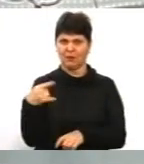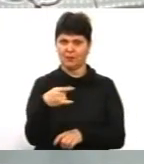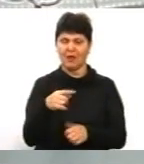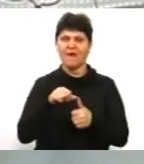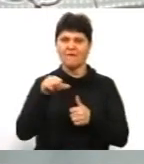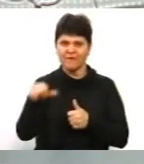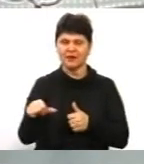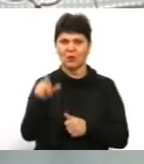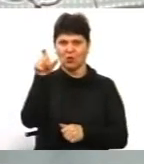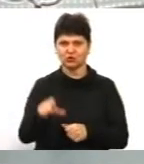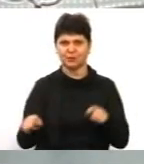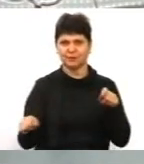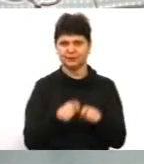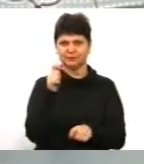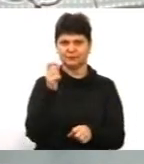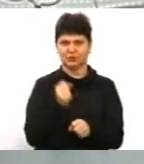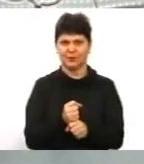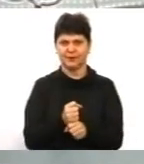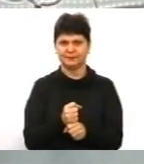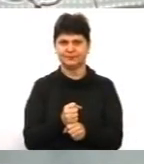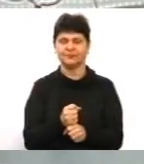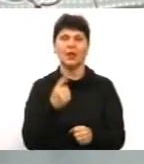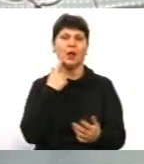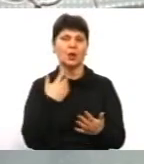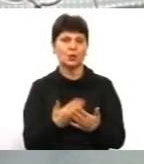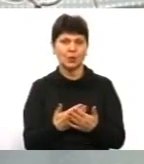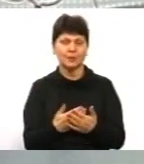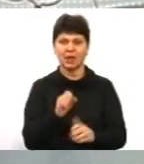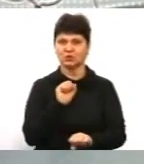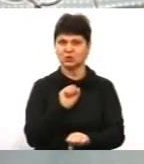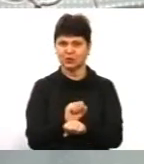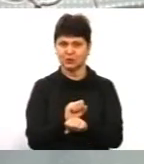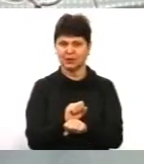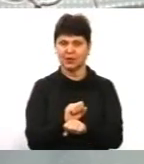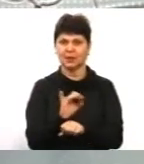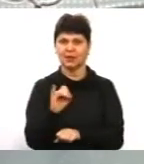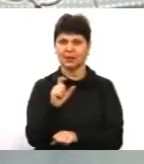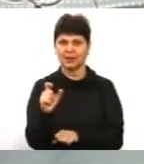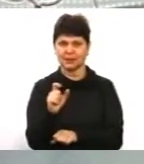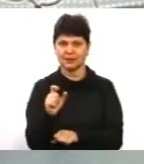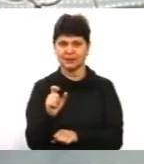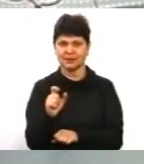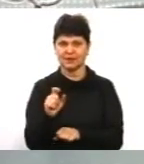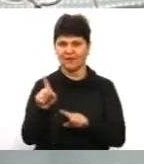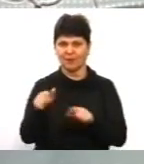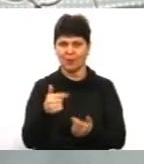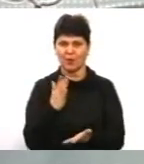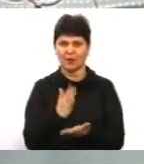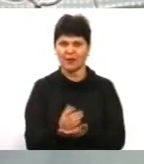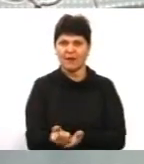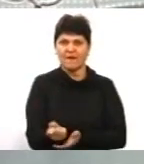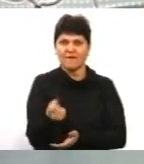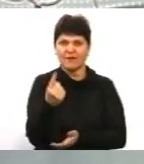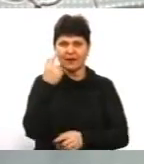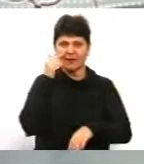ця особа скоїла дане право порушення. Тобто зупинили. Одним із тих вимог є виявлення самого